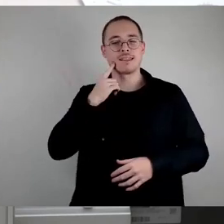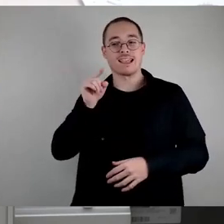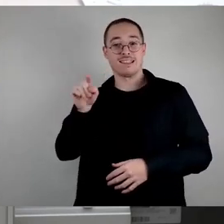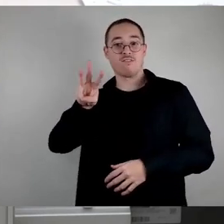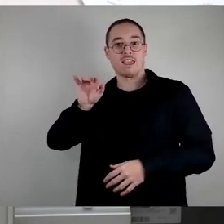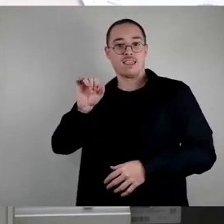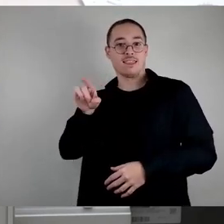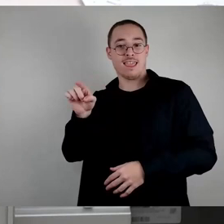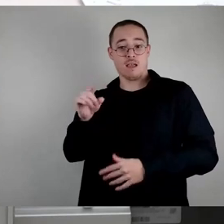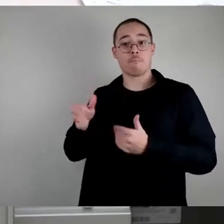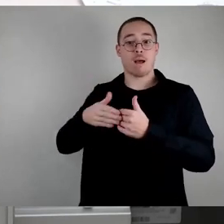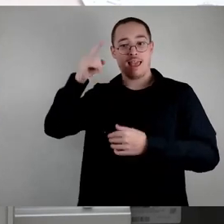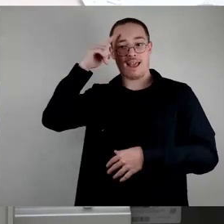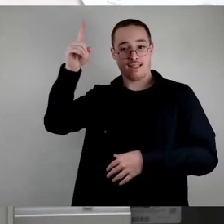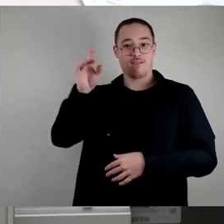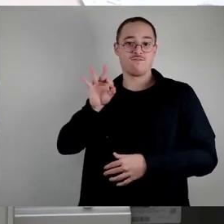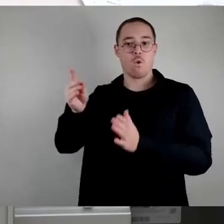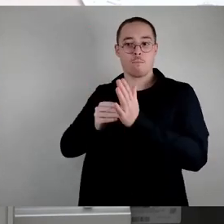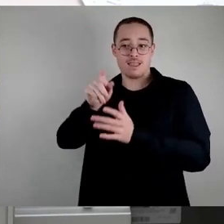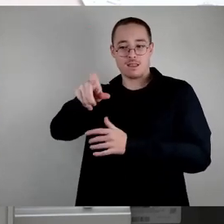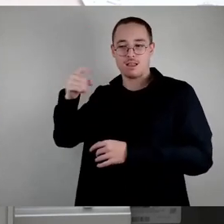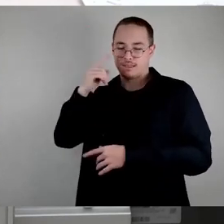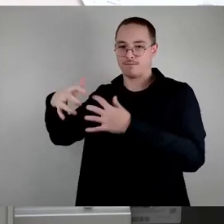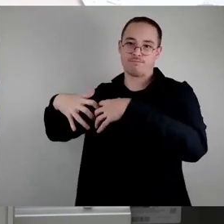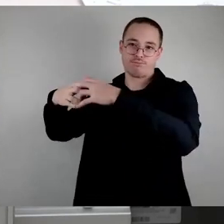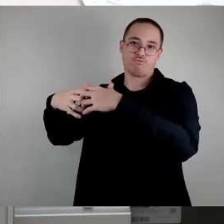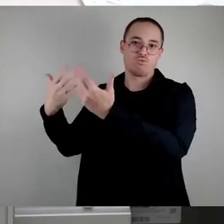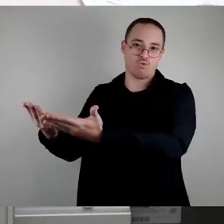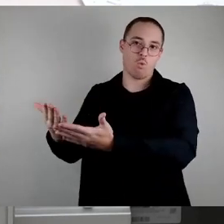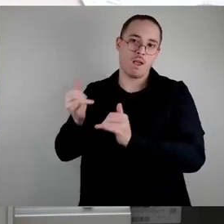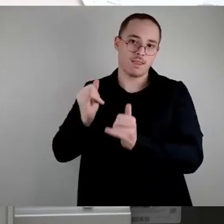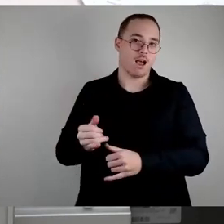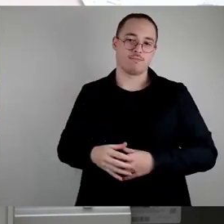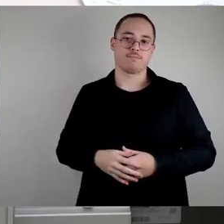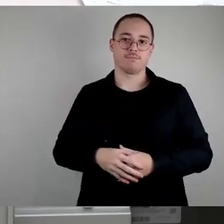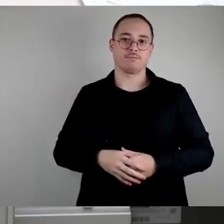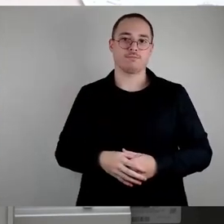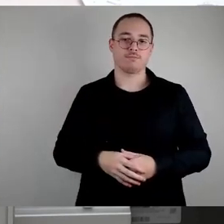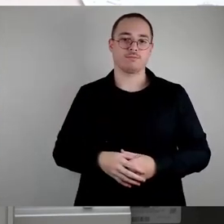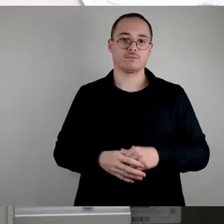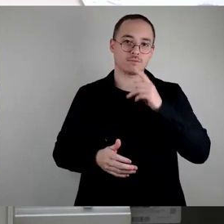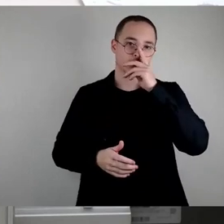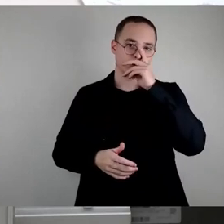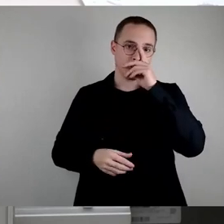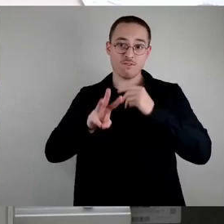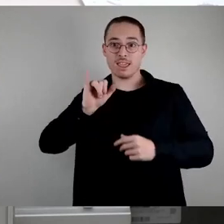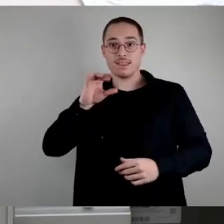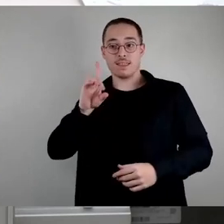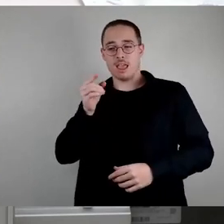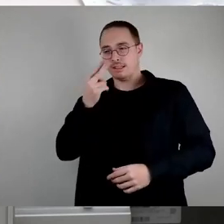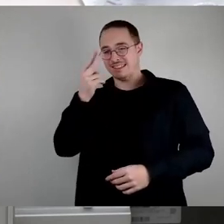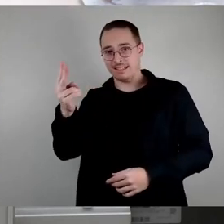hinauslaufen. Das wird kommen. Sie sehen die WED noch nicht, wie sie jetzt gerade ist. Sie sehen immer noch diese